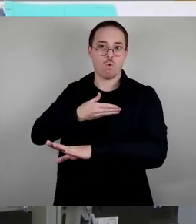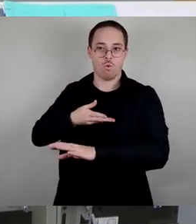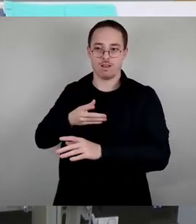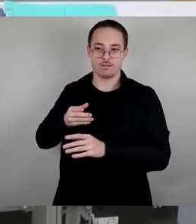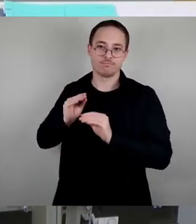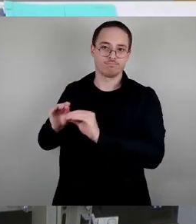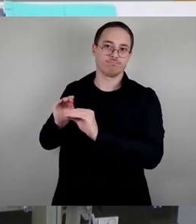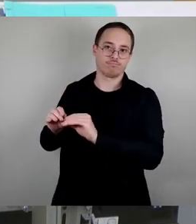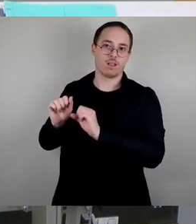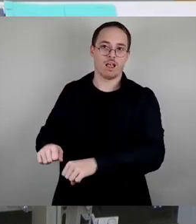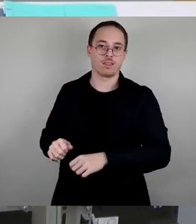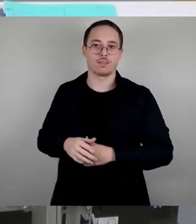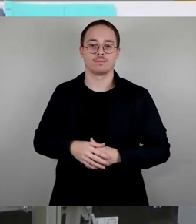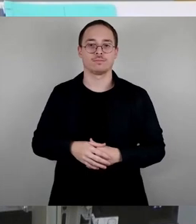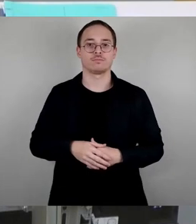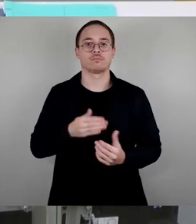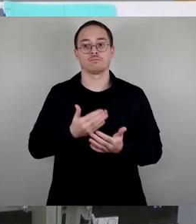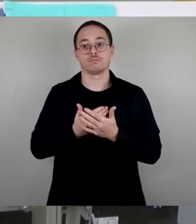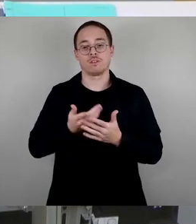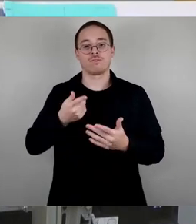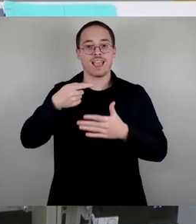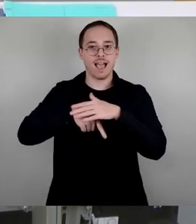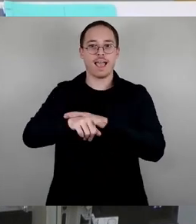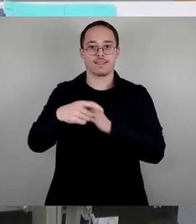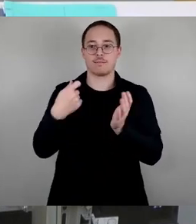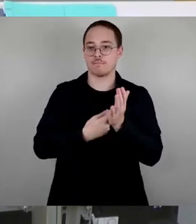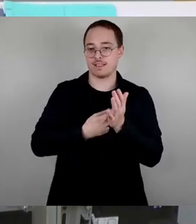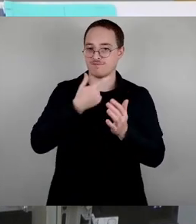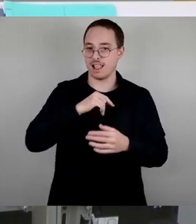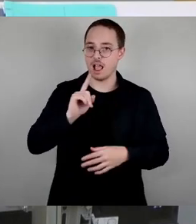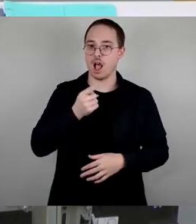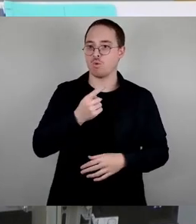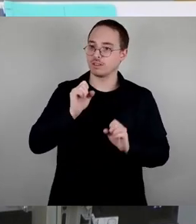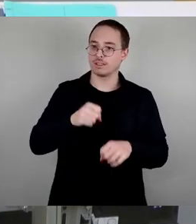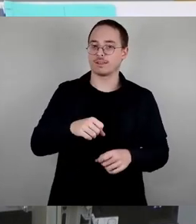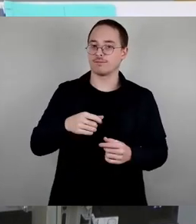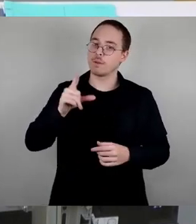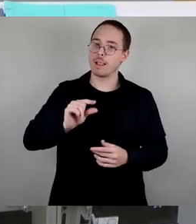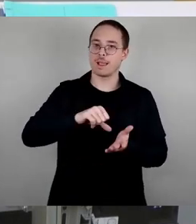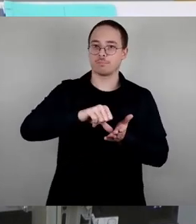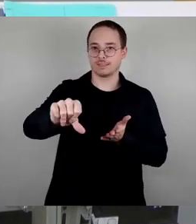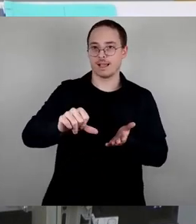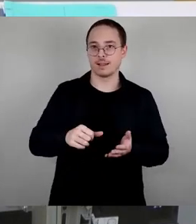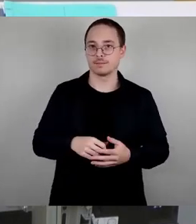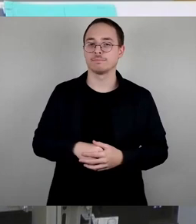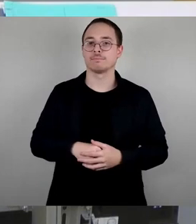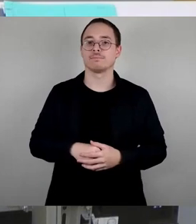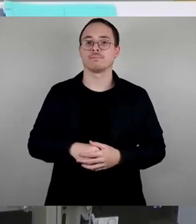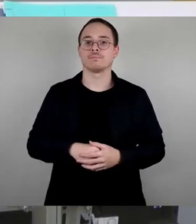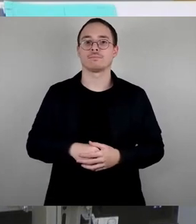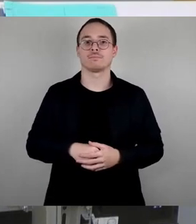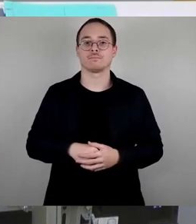Eintrittspreise und gute Arbeitsbedingungen für die Mitarbeiterinnen einstehen. Wir wollen, dass allen Kindern in Dresden bereits im